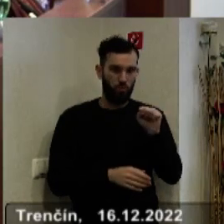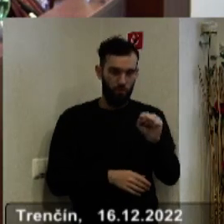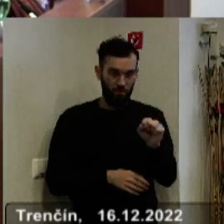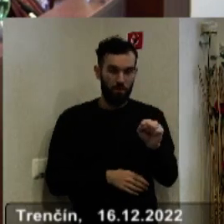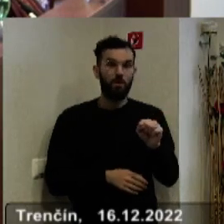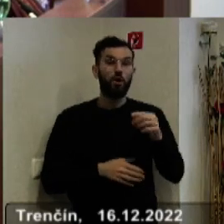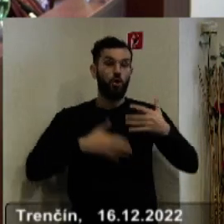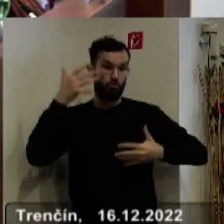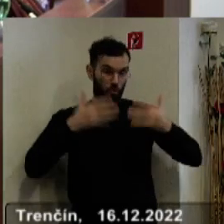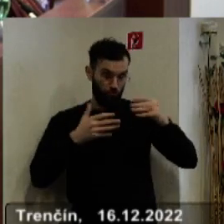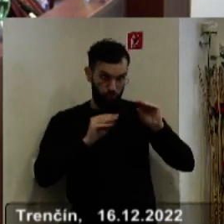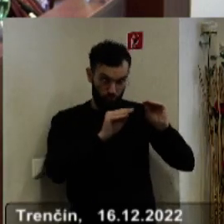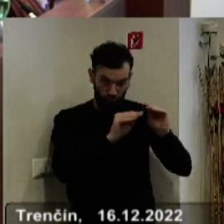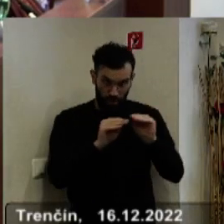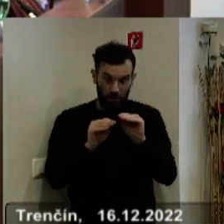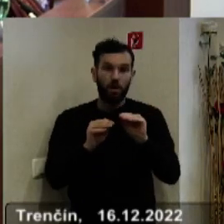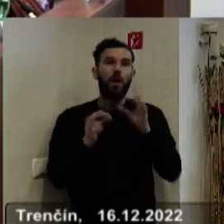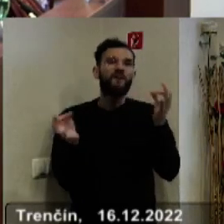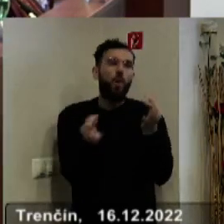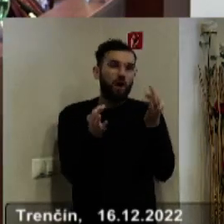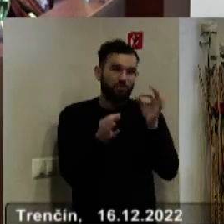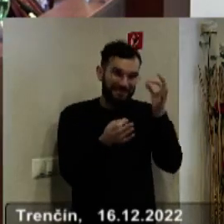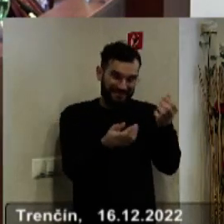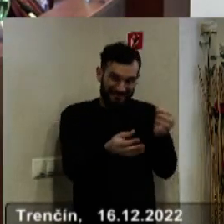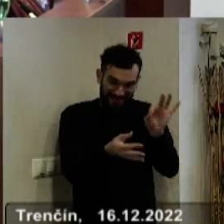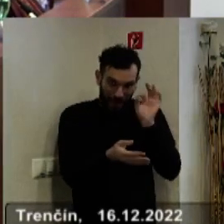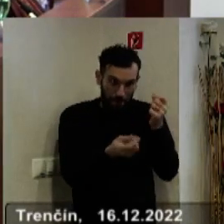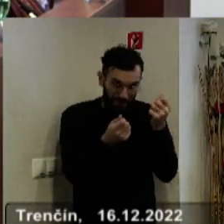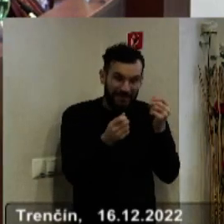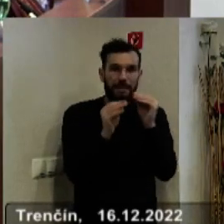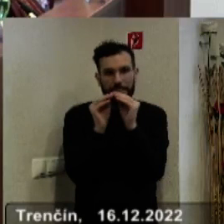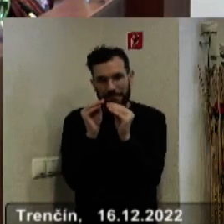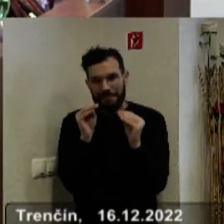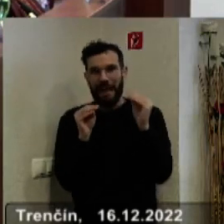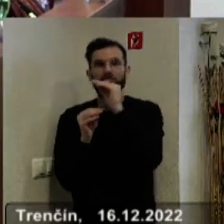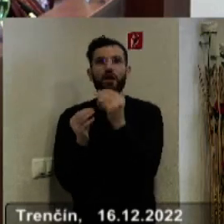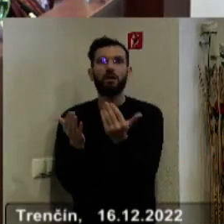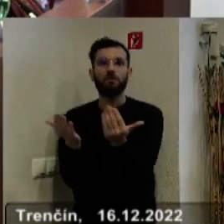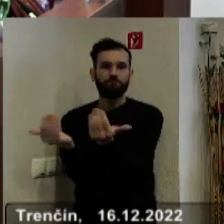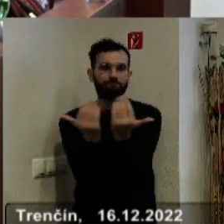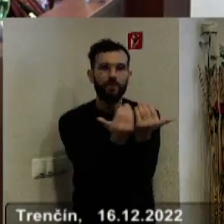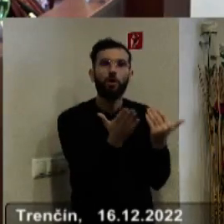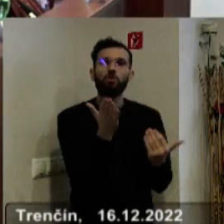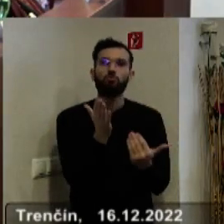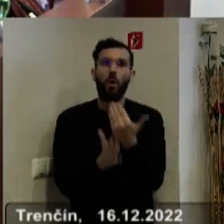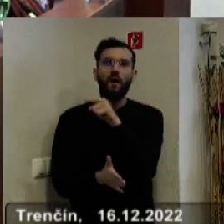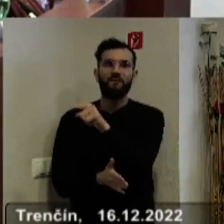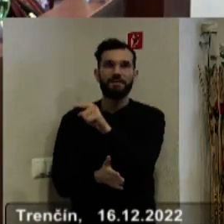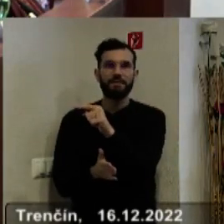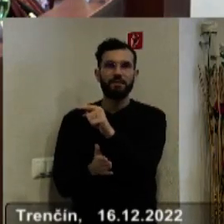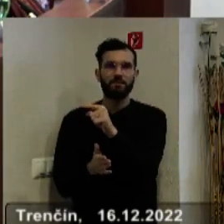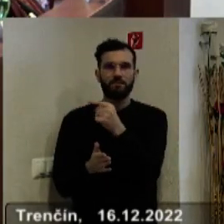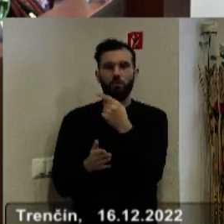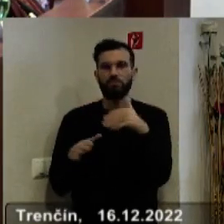EUR, ktoré sú v tomto rozpočte, pridáme potom a nájdeme nejaké zdroje na navýšenie týchto náborových príspekov cez naše nemocnice, dobre?